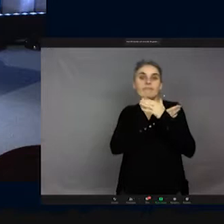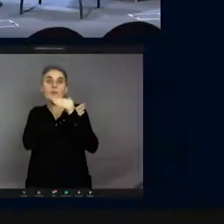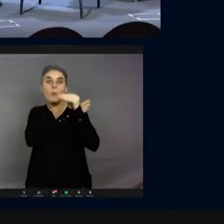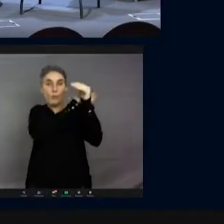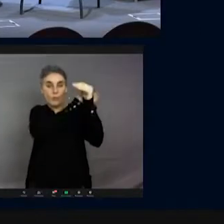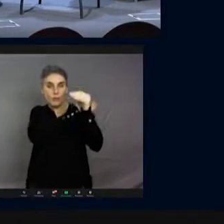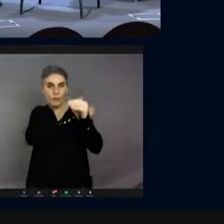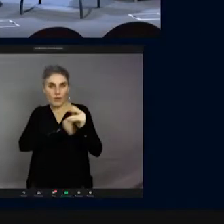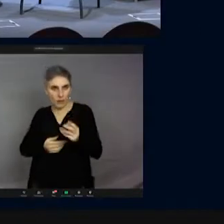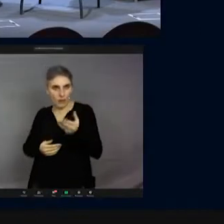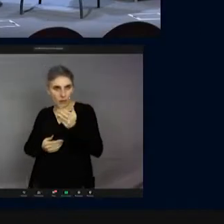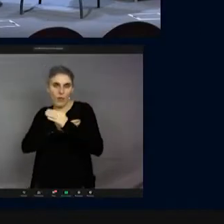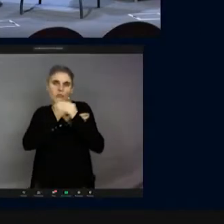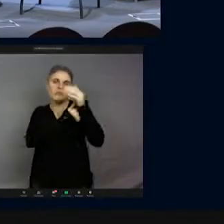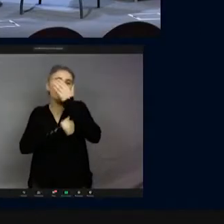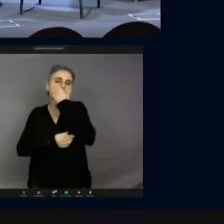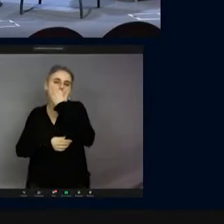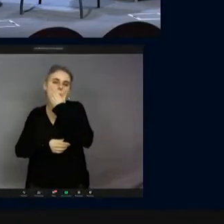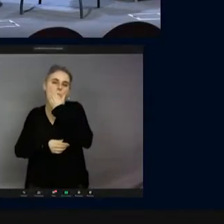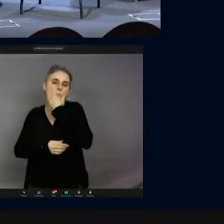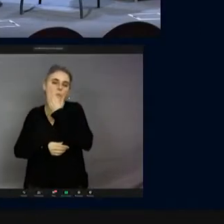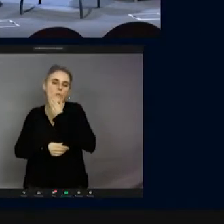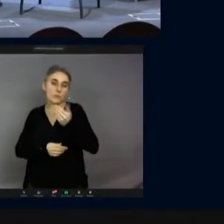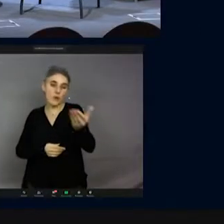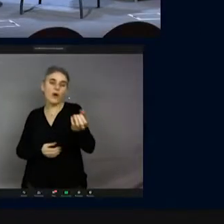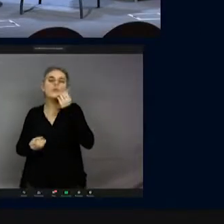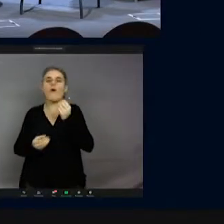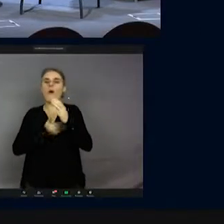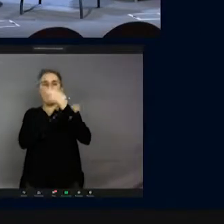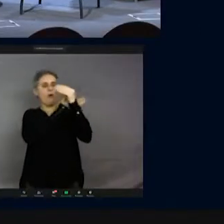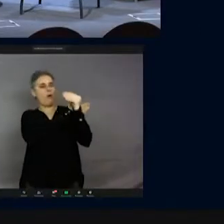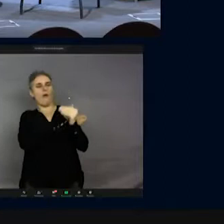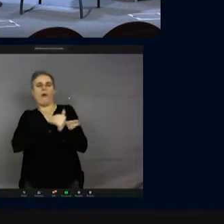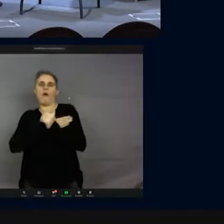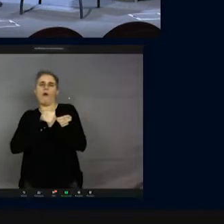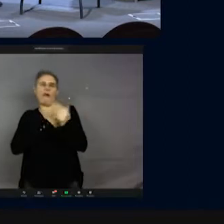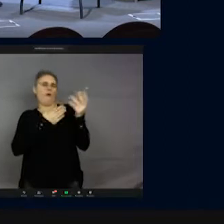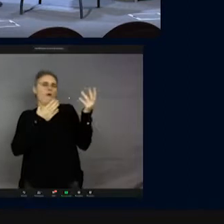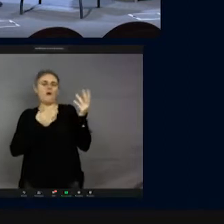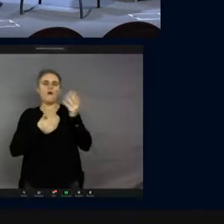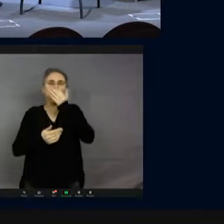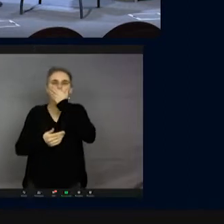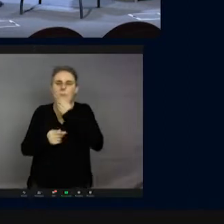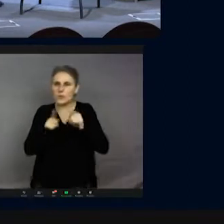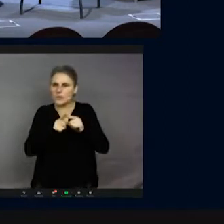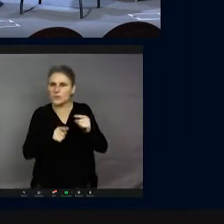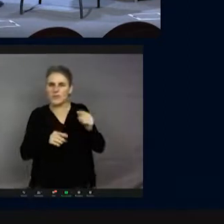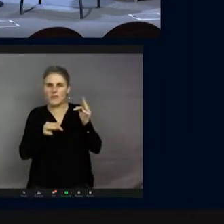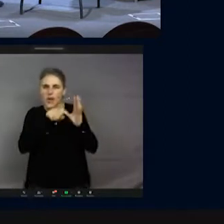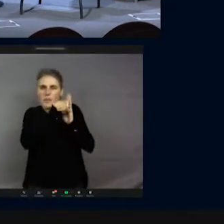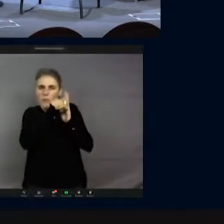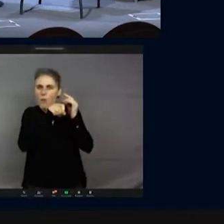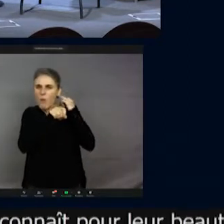sont magnifiques, on les connaît juste pour leur beauté, mais ils ont plein d'autres qualités, notamment des tympans, des... Alors